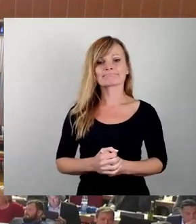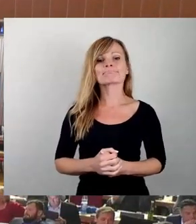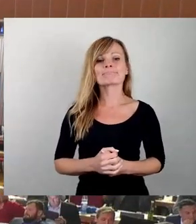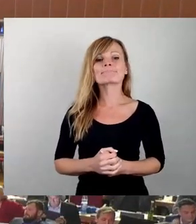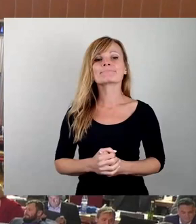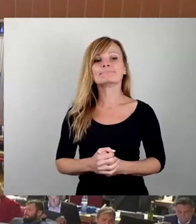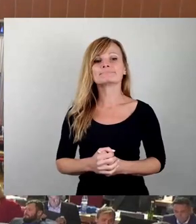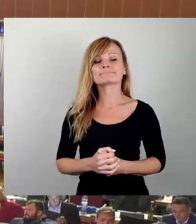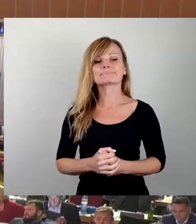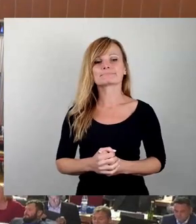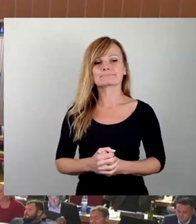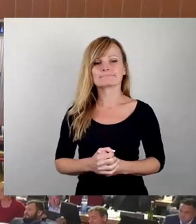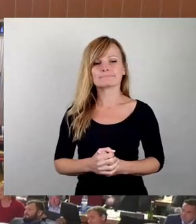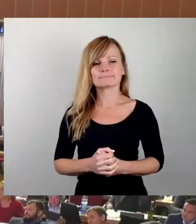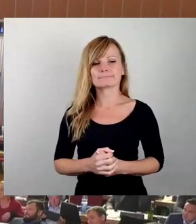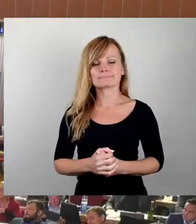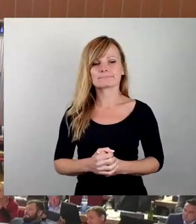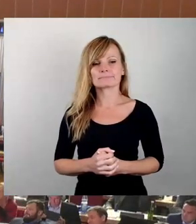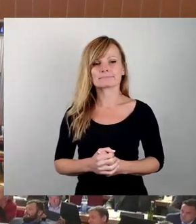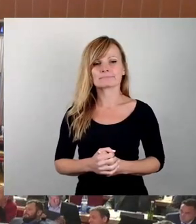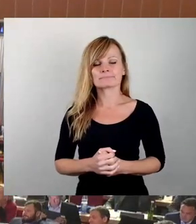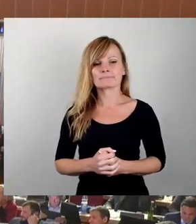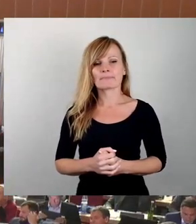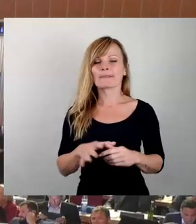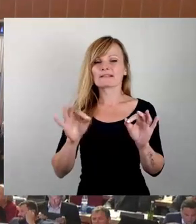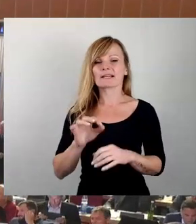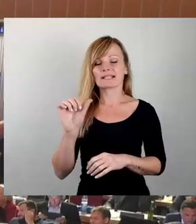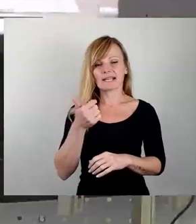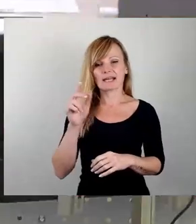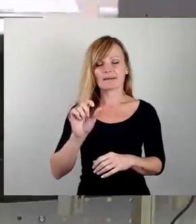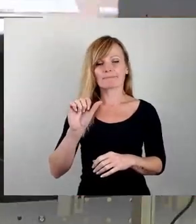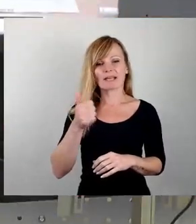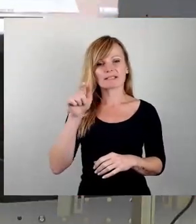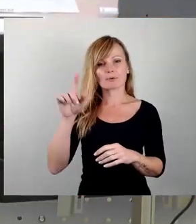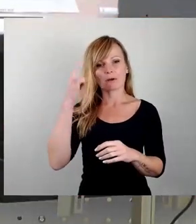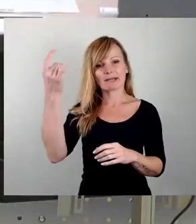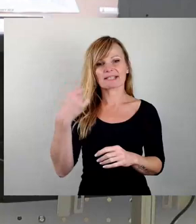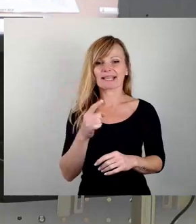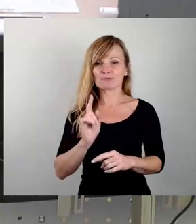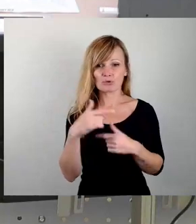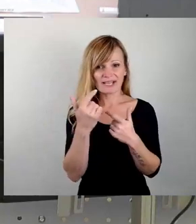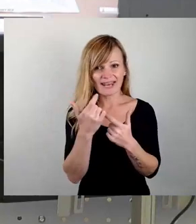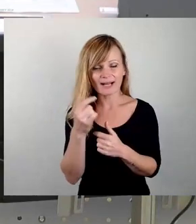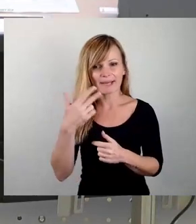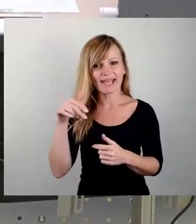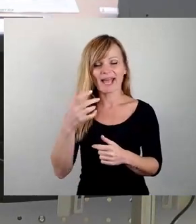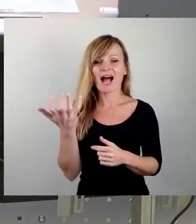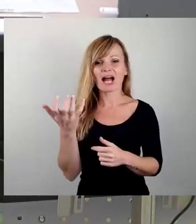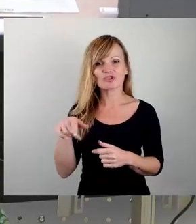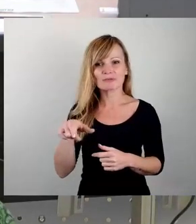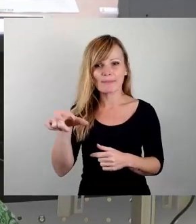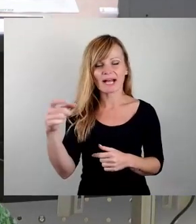Sehr geehrter Herr Bürgermeister, jetzt muss ich aber wirklich mal lachen bei Herrn Aschenbach. meine, so ein